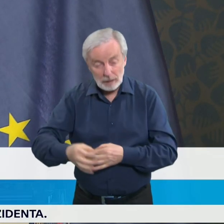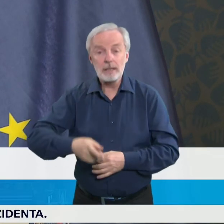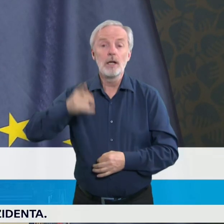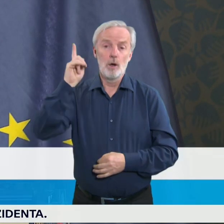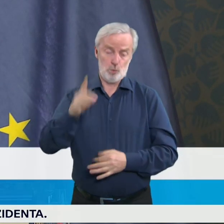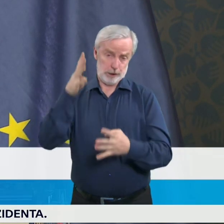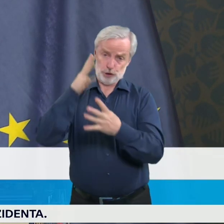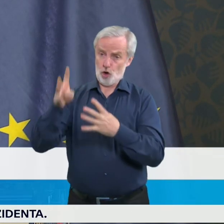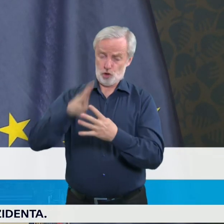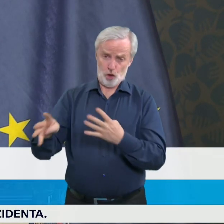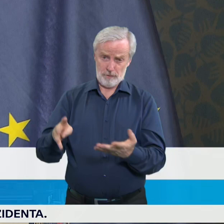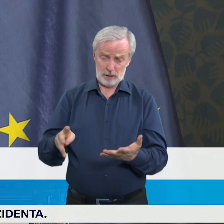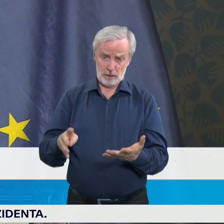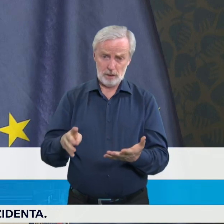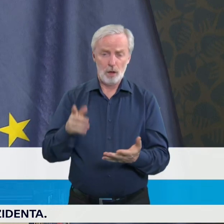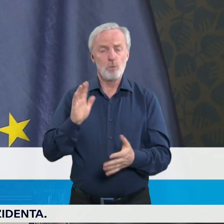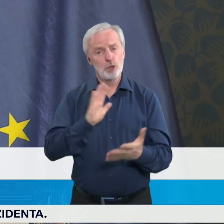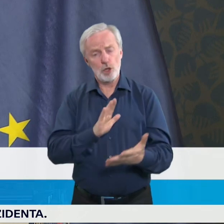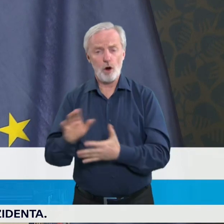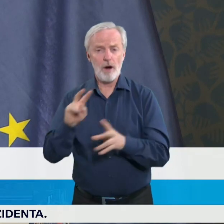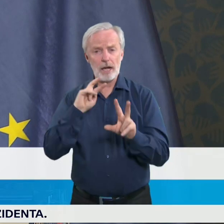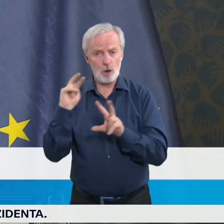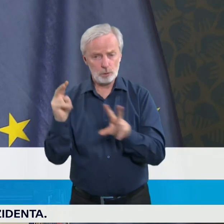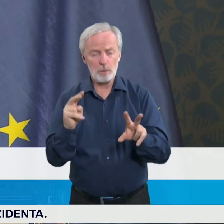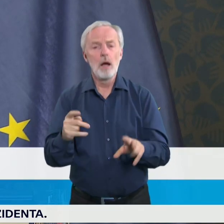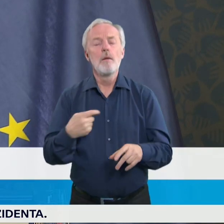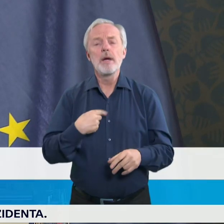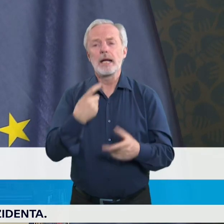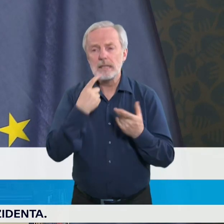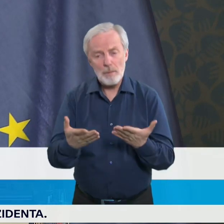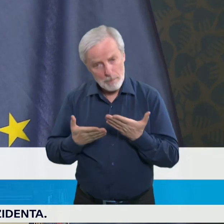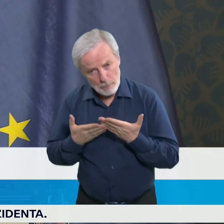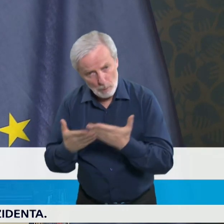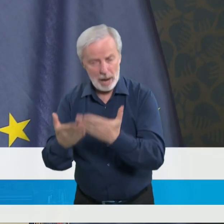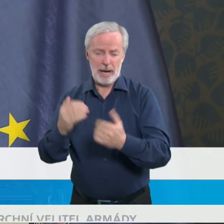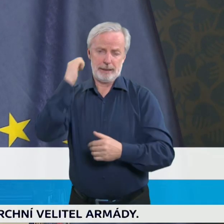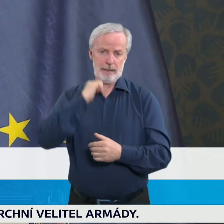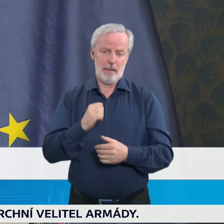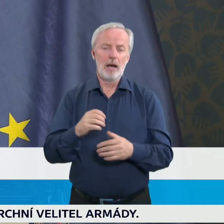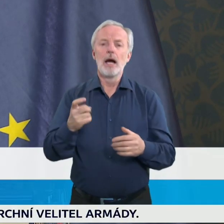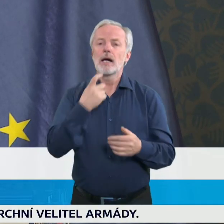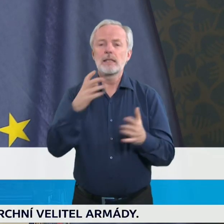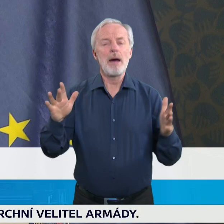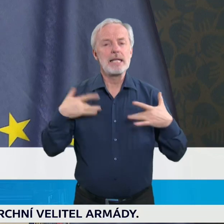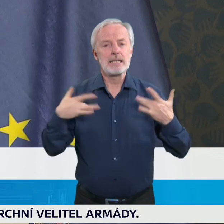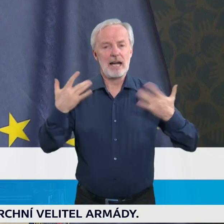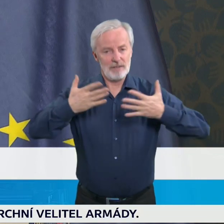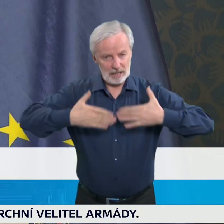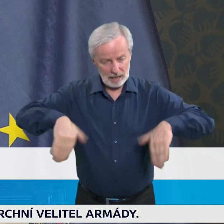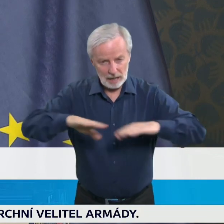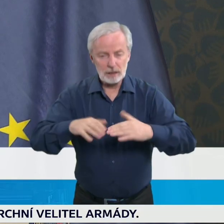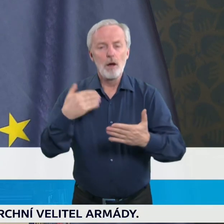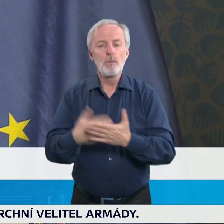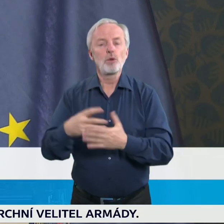nejobjektivněji, abychom dělali všechno pro zdraví našich lidí bez ohledu na to, v jakém kraji bydlí, tak tam vysílám skupinu špičkových